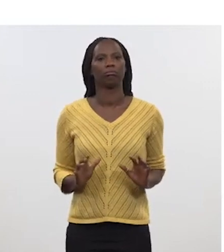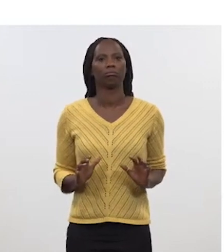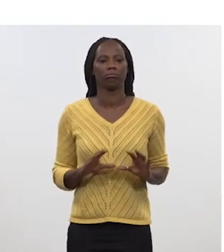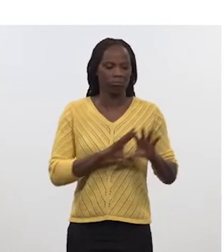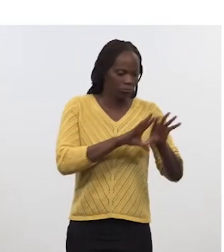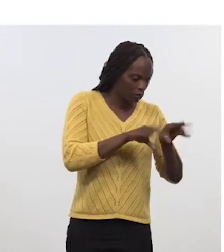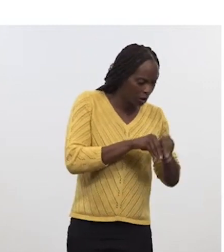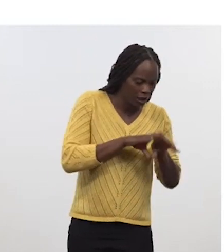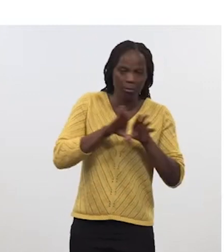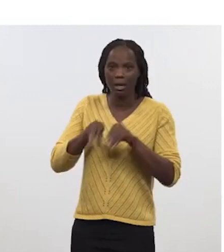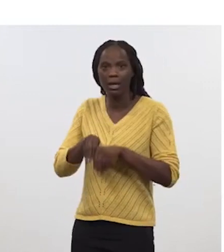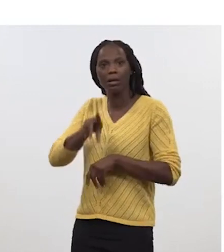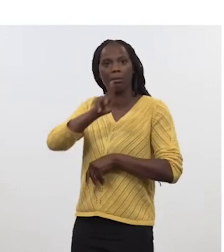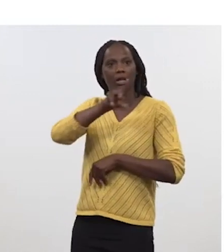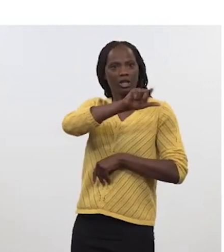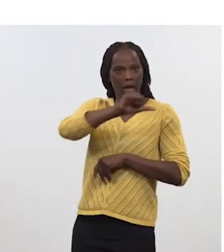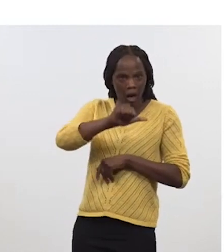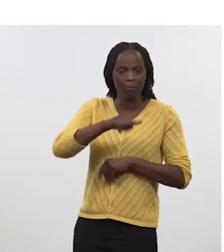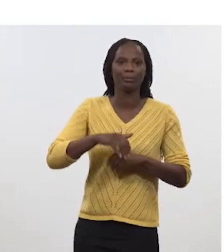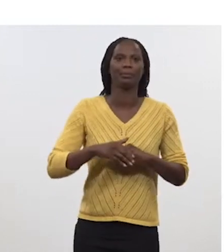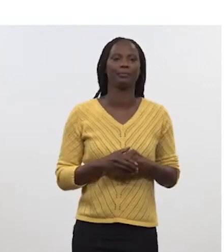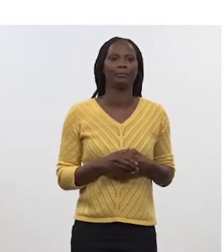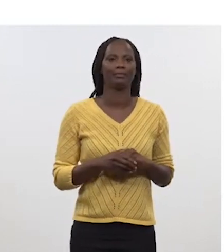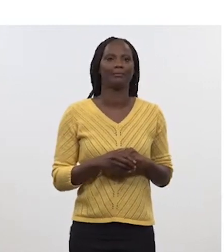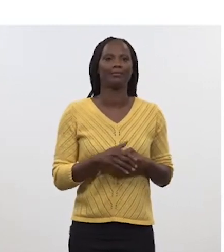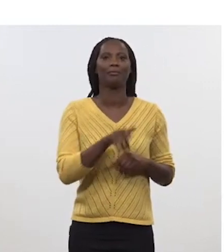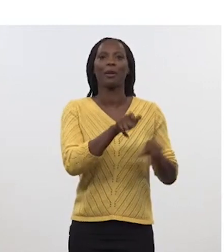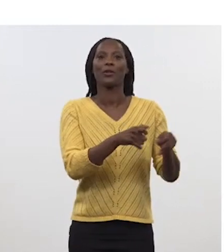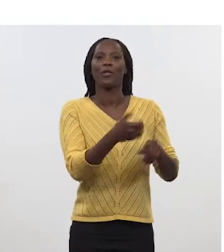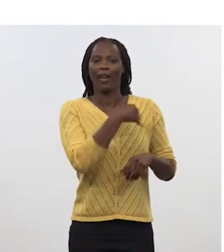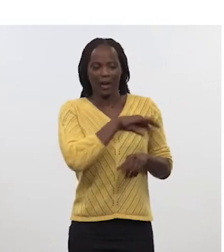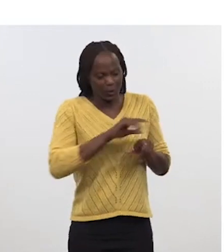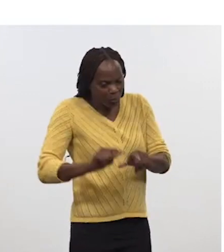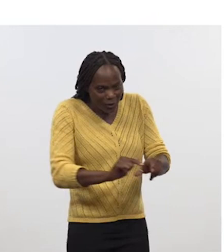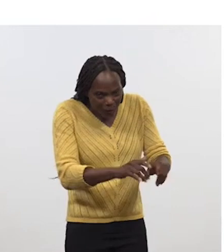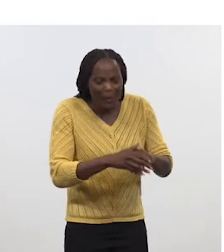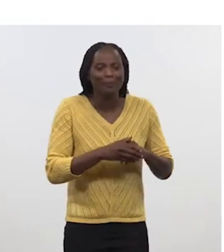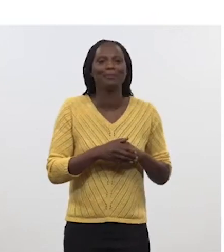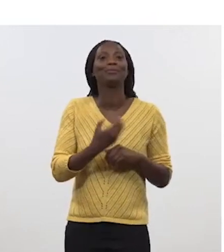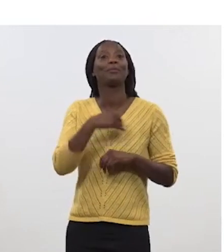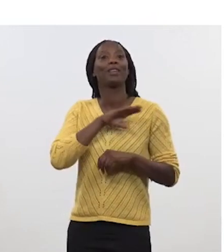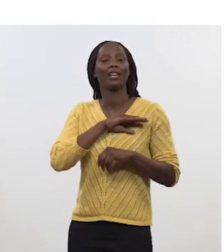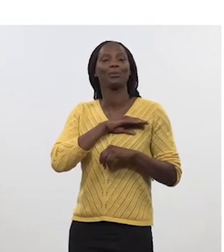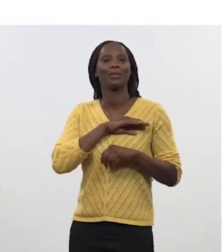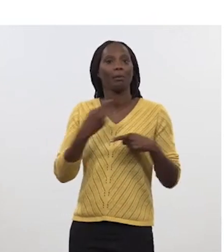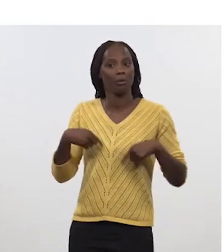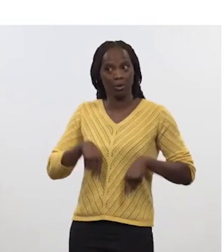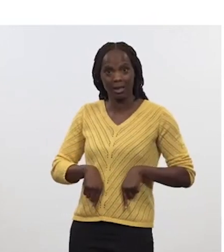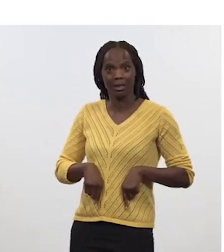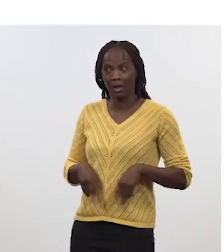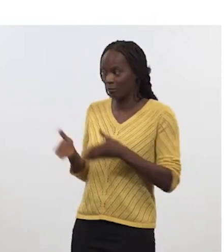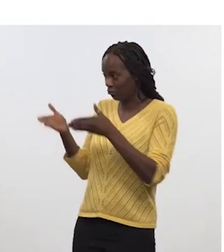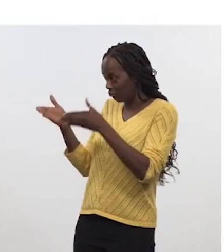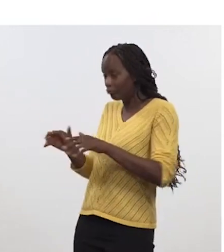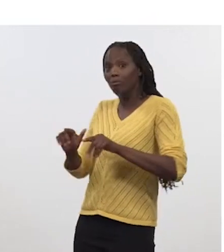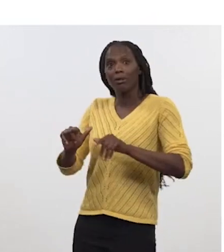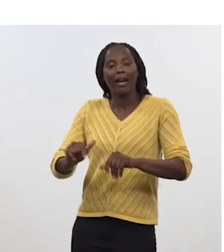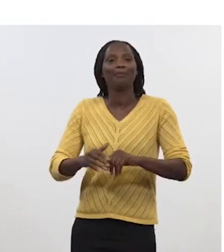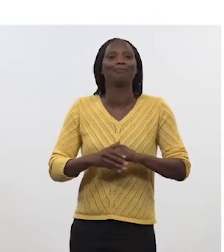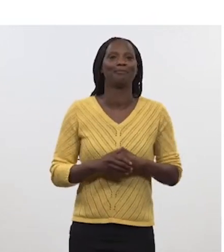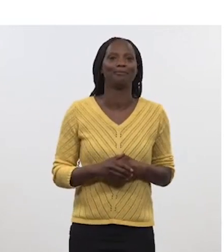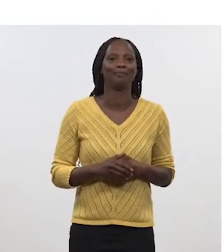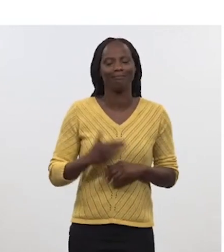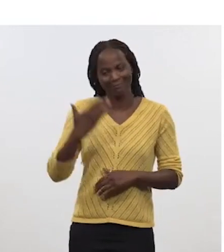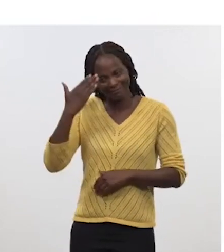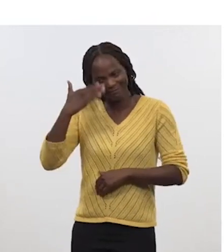équipes, la DGA, Emmanuel Kiva et Thierry Carlier sont ici, le secrétaire d'État, Bénédicte Zimmer, est ici également présent et je le